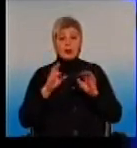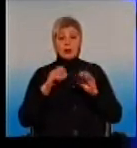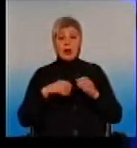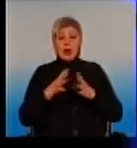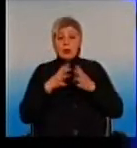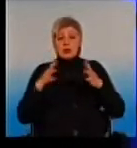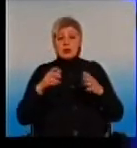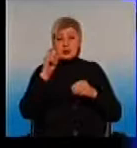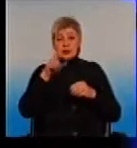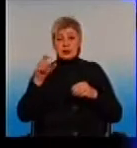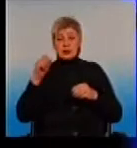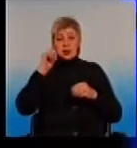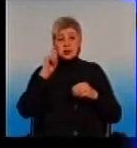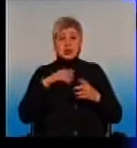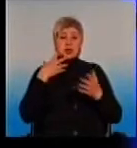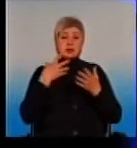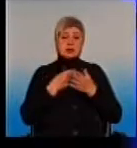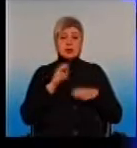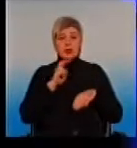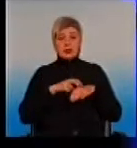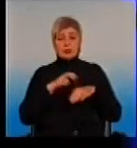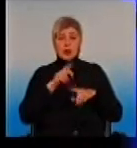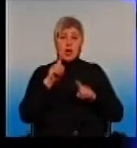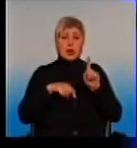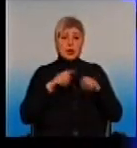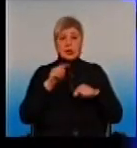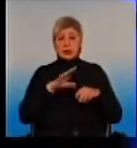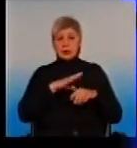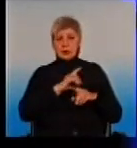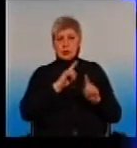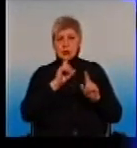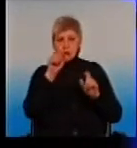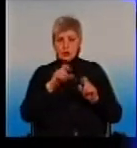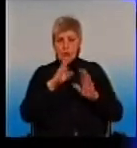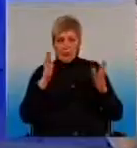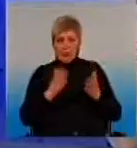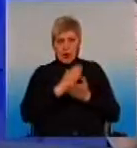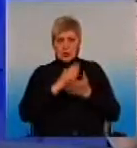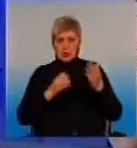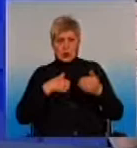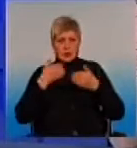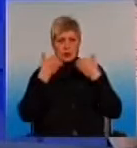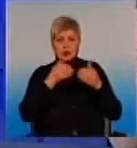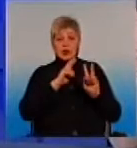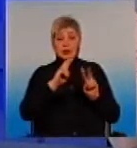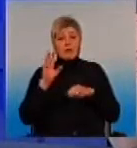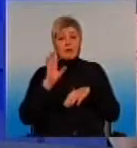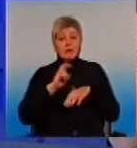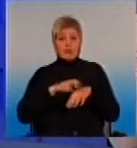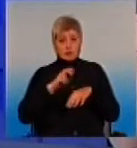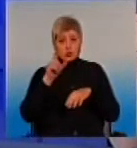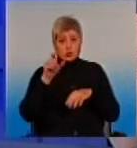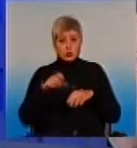своїх врачей. Тобто, рідко буває, коли людина не обращається вообще до врачу. Вони то лікарів знають, але чи